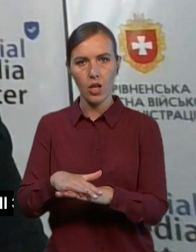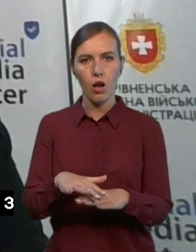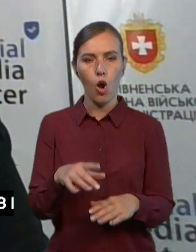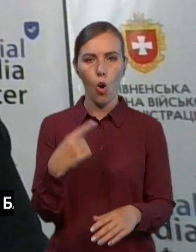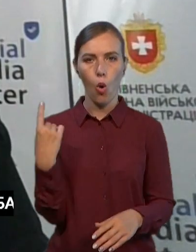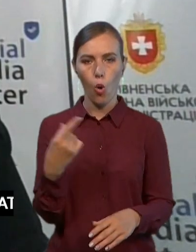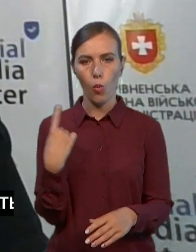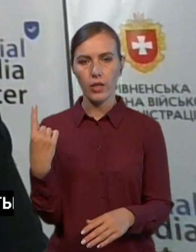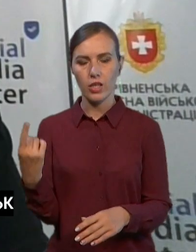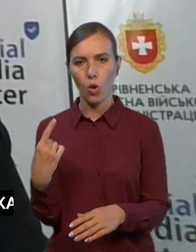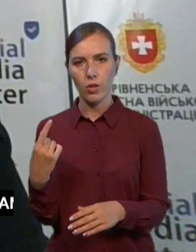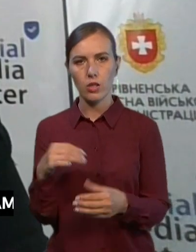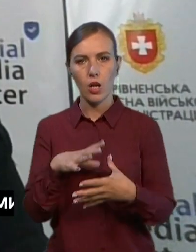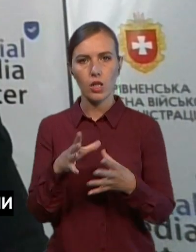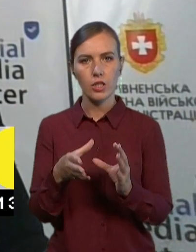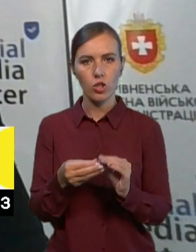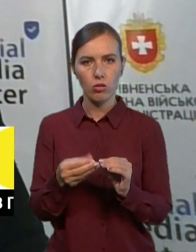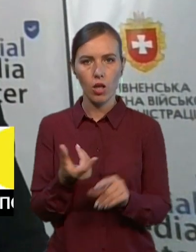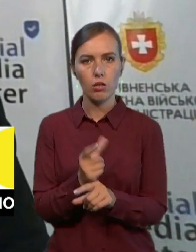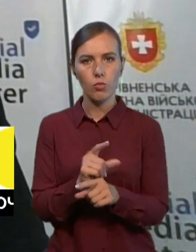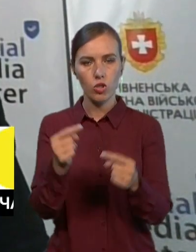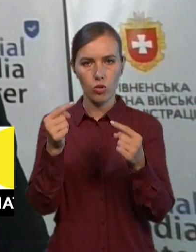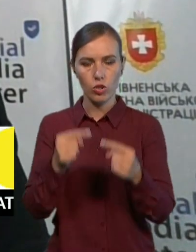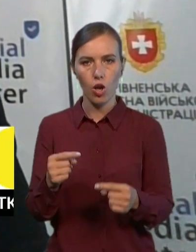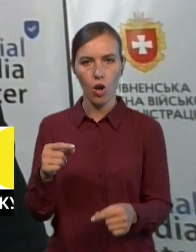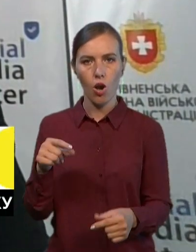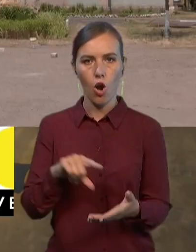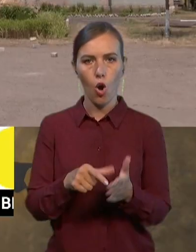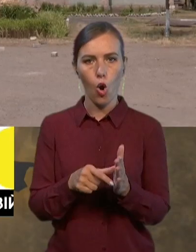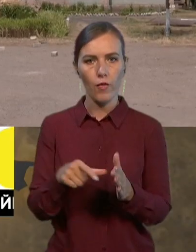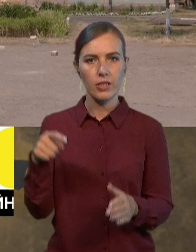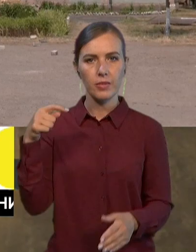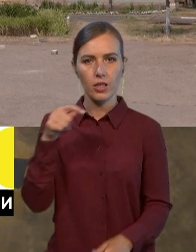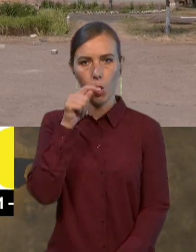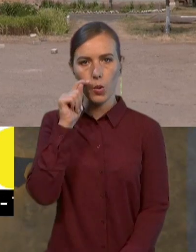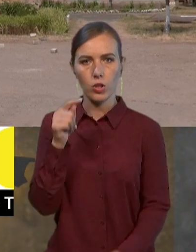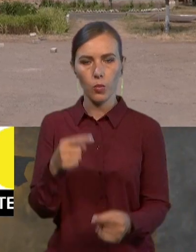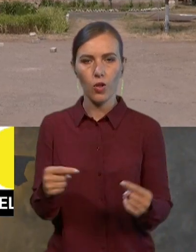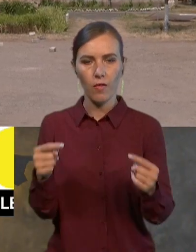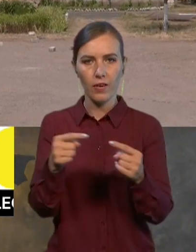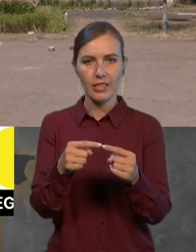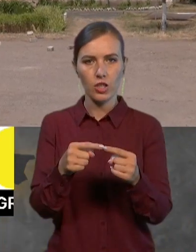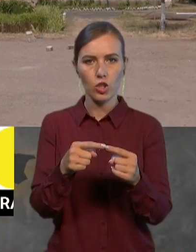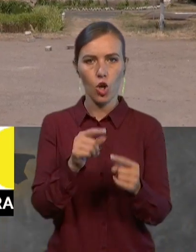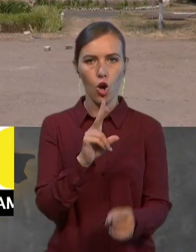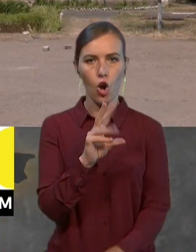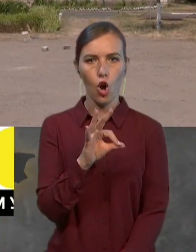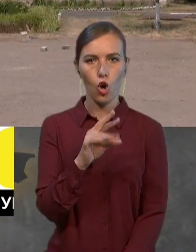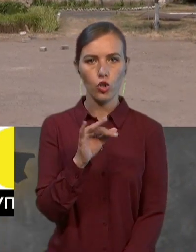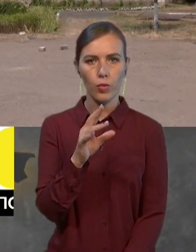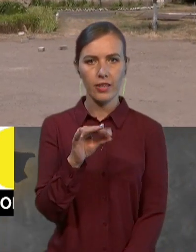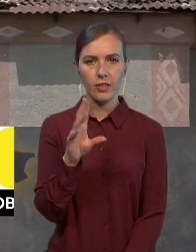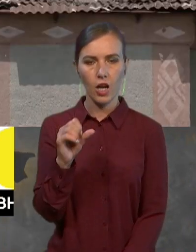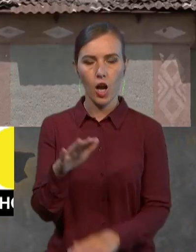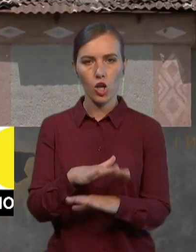більш конкретизований. Офісом президента України було визначено саме Кочубеївську громаду як підшерпну для